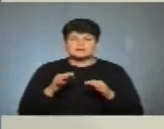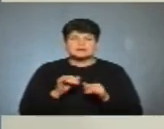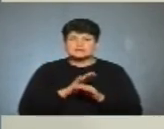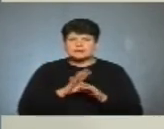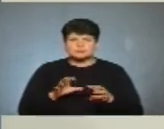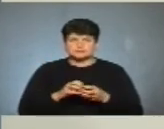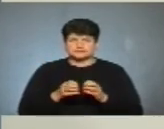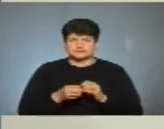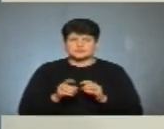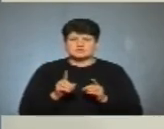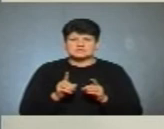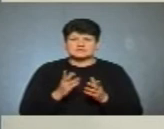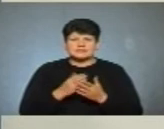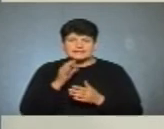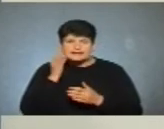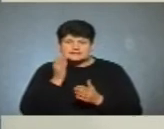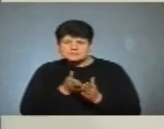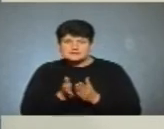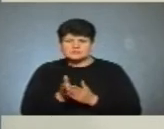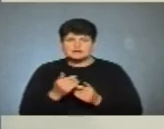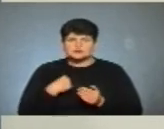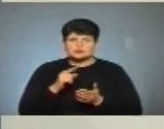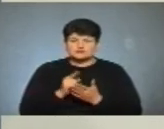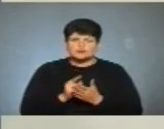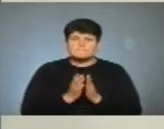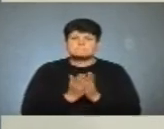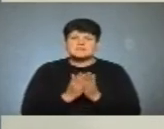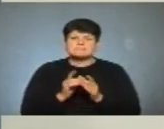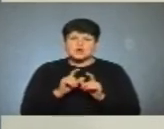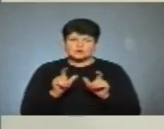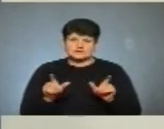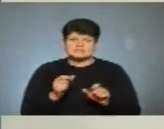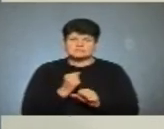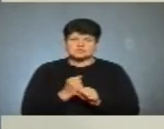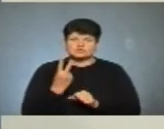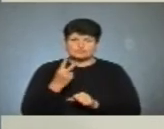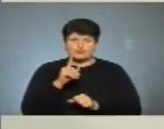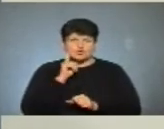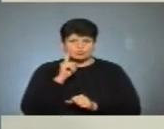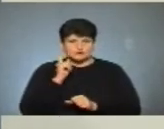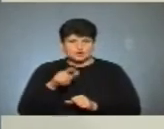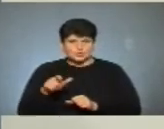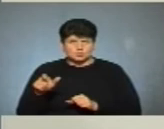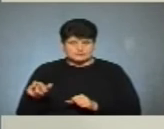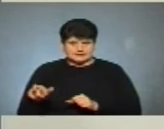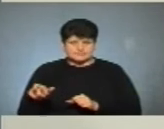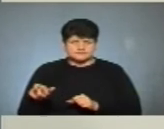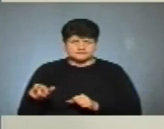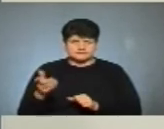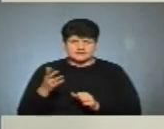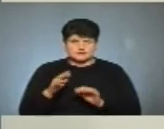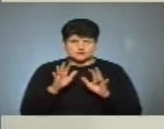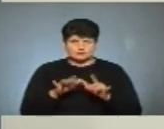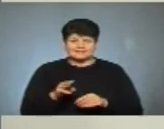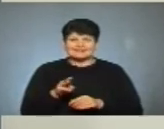результативу. Ще такий хитрий підхід. У нас обов'язково у бібліотеці працює двоє молодих людей. Тобто, які з комп